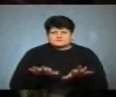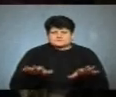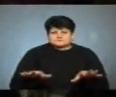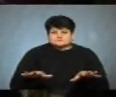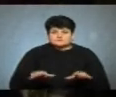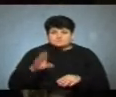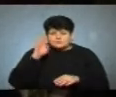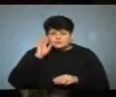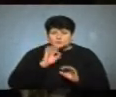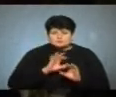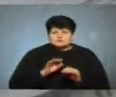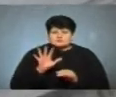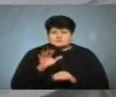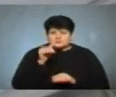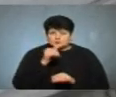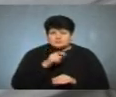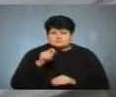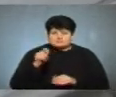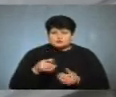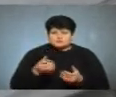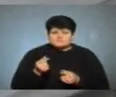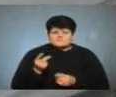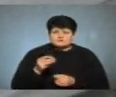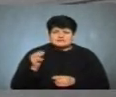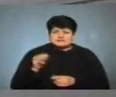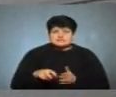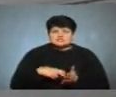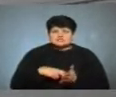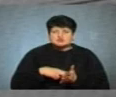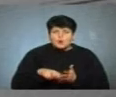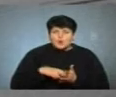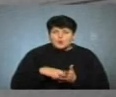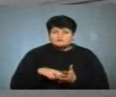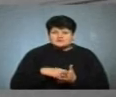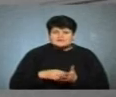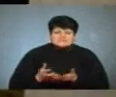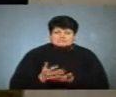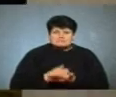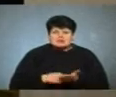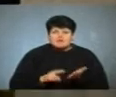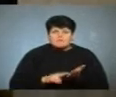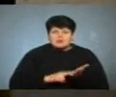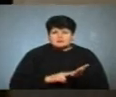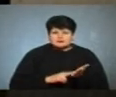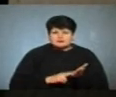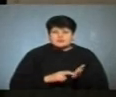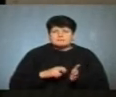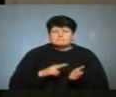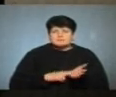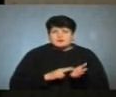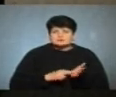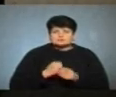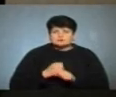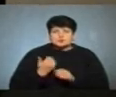Чоловік розповідає, що за п'ять років на війні отримав півтори тисячі конвертів. Увесь цей час збирав марки. «Марочка випущена в